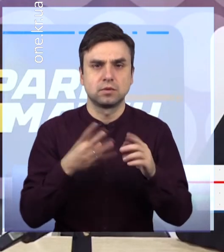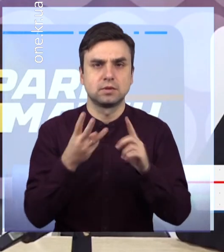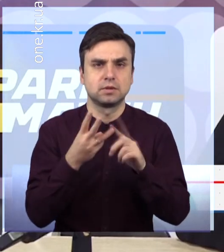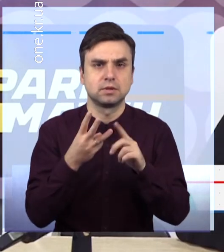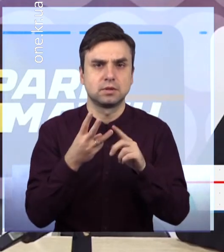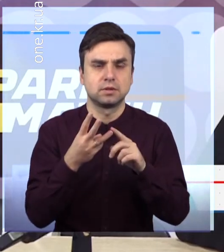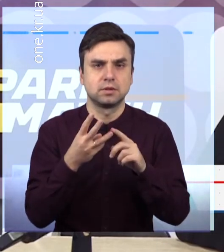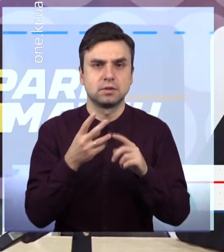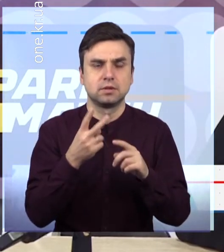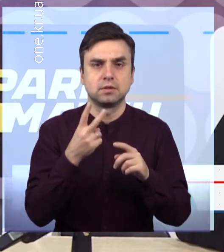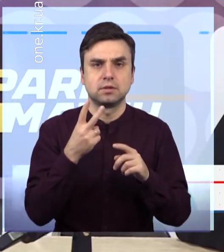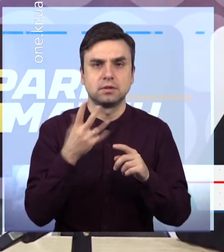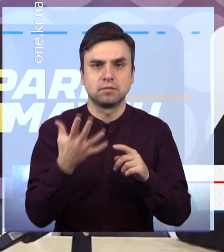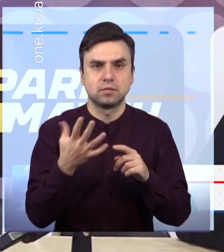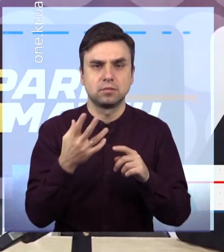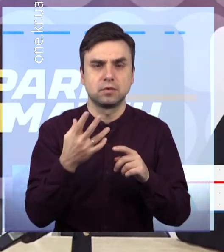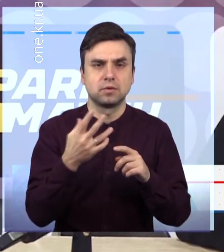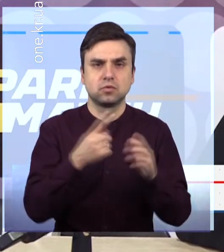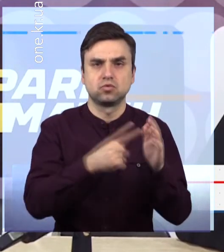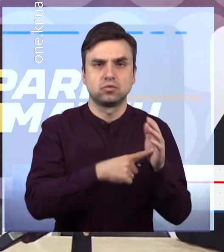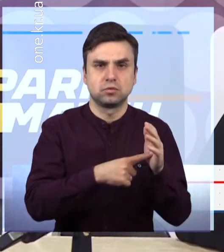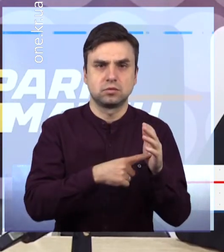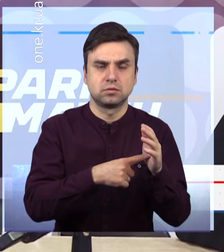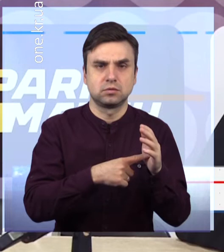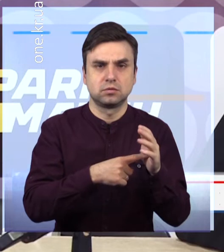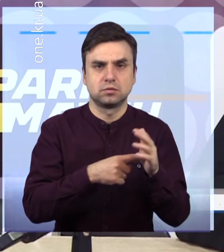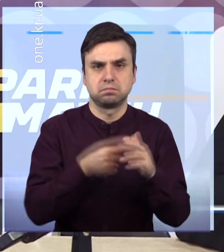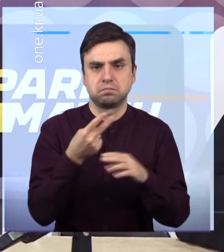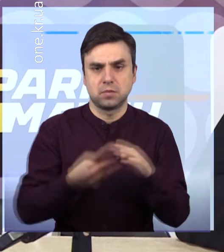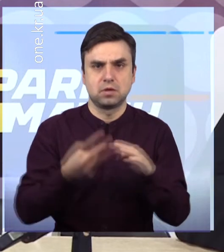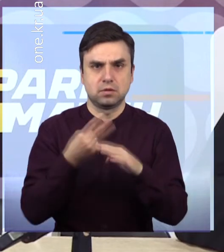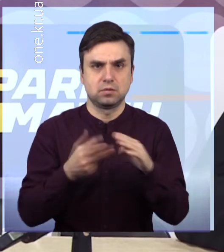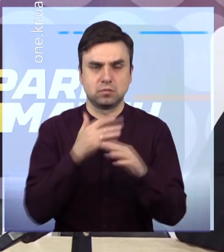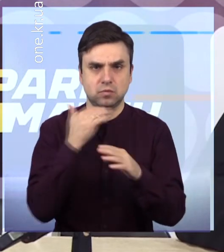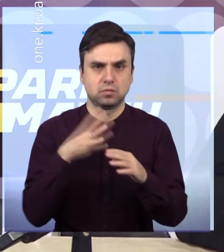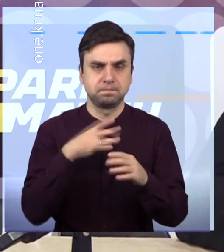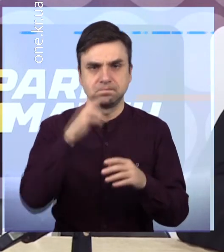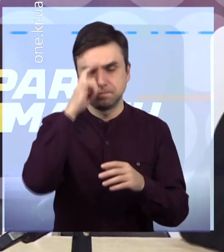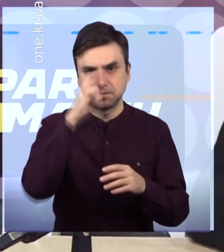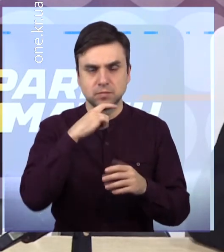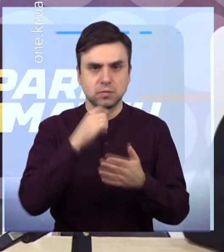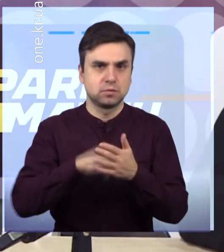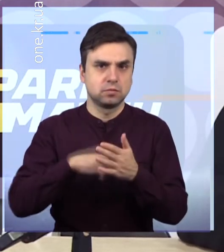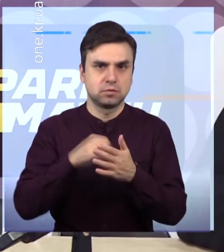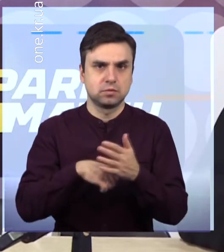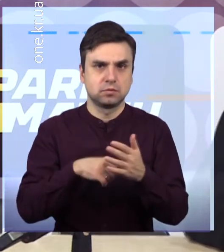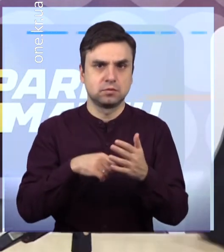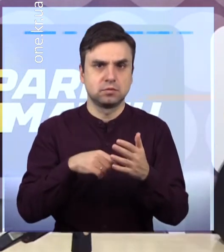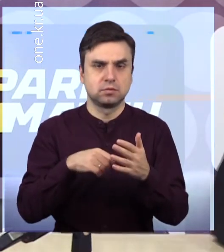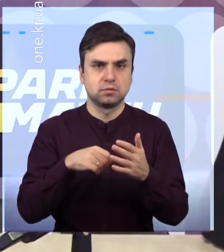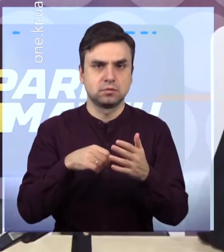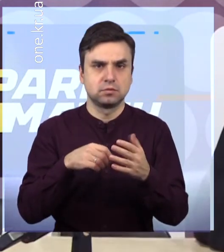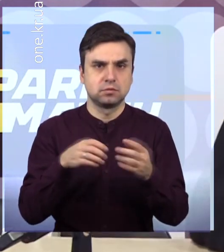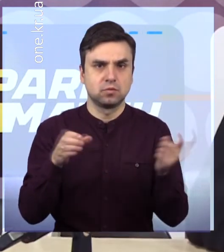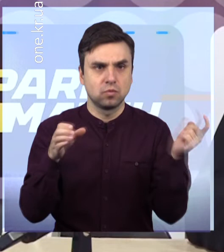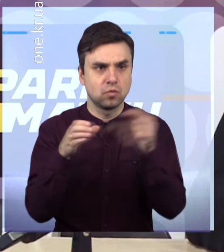-6 проіграли мінус 19-ти минути І не знаю, що відбувалося, але, во-первых, дали забити стільки, скільки за першу половину